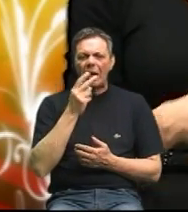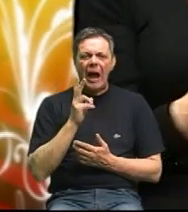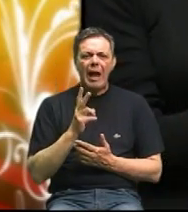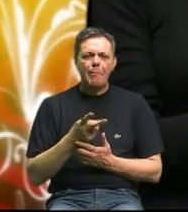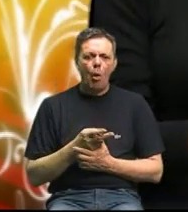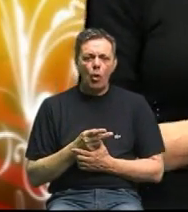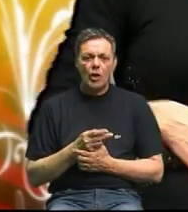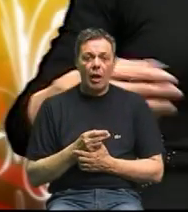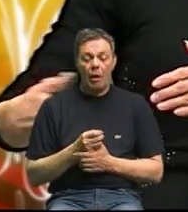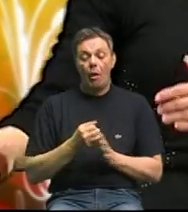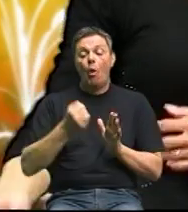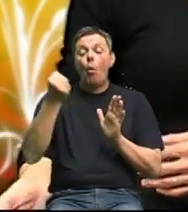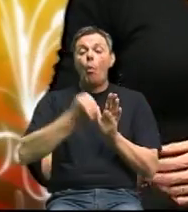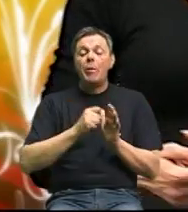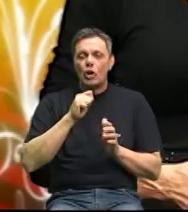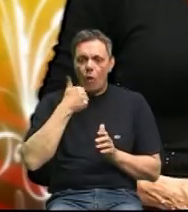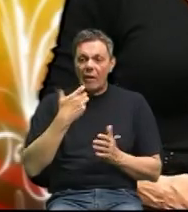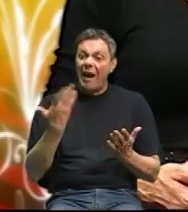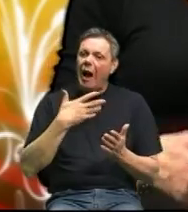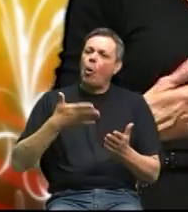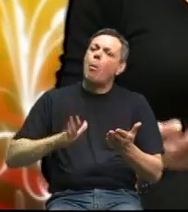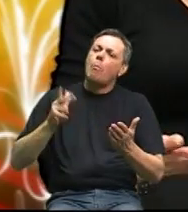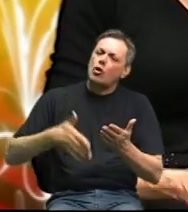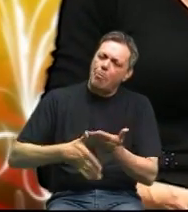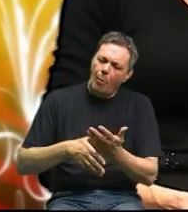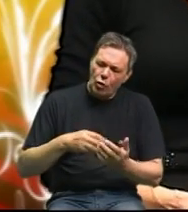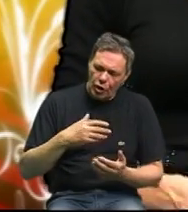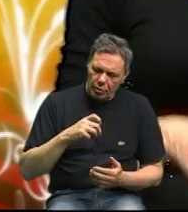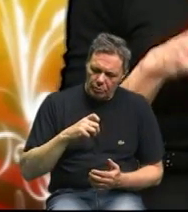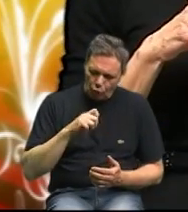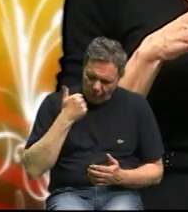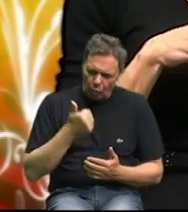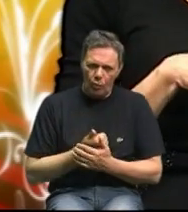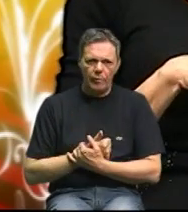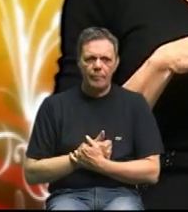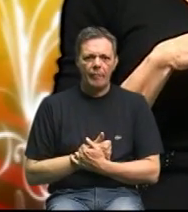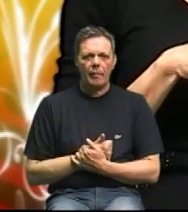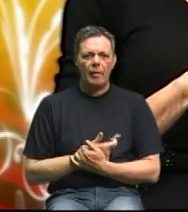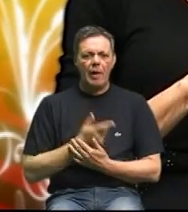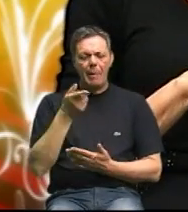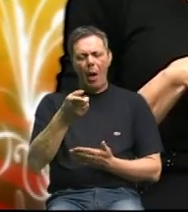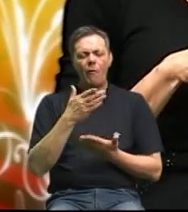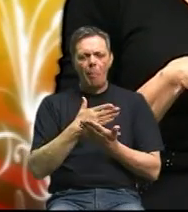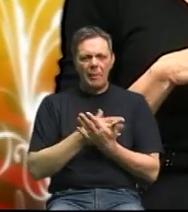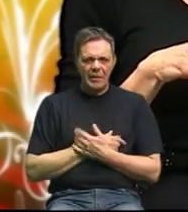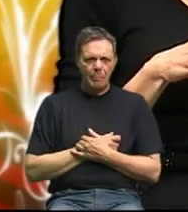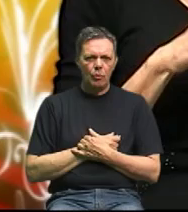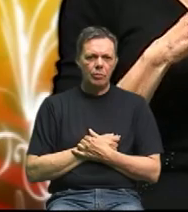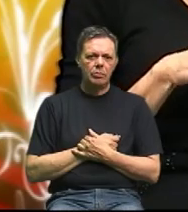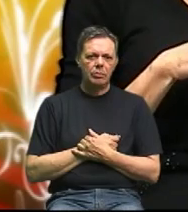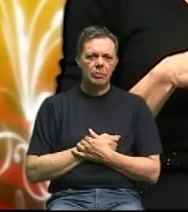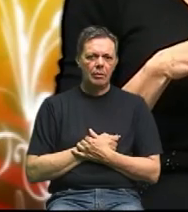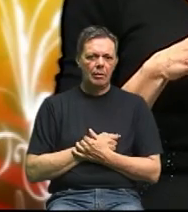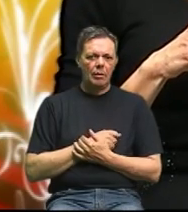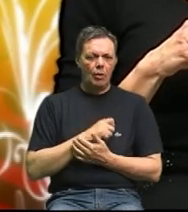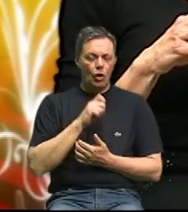ubiti čovjeka kako mu môže pomoć i što nemu treba i na ovom princípu čovjek sa